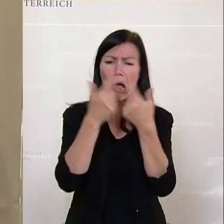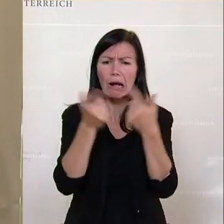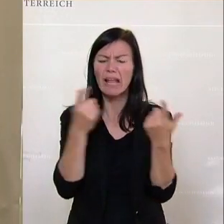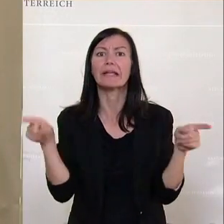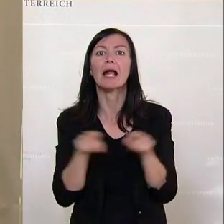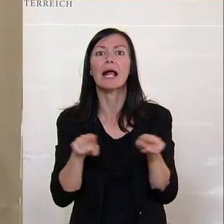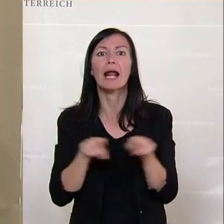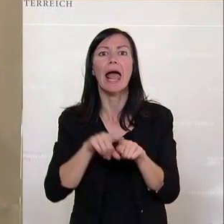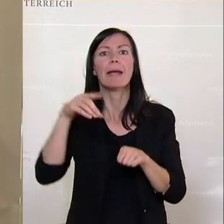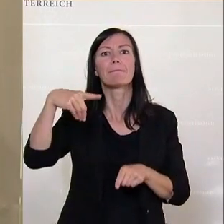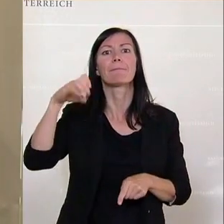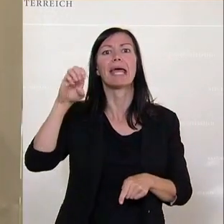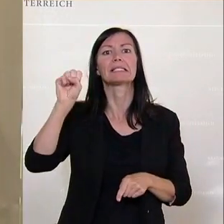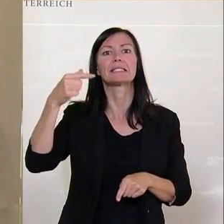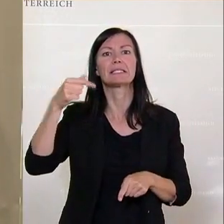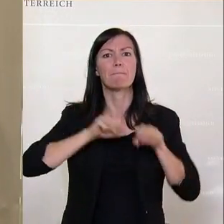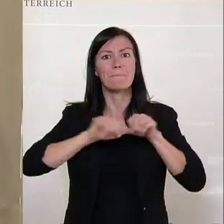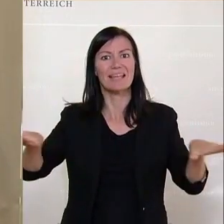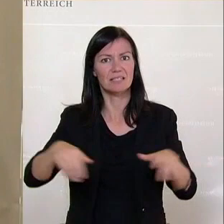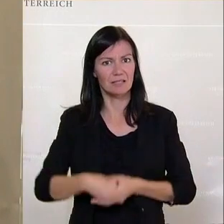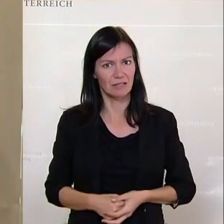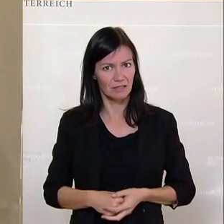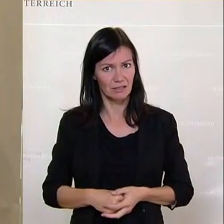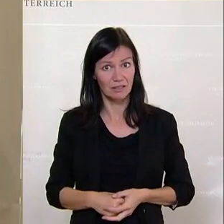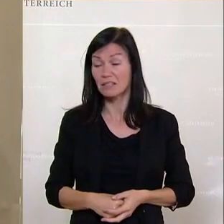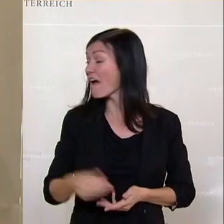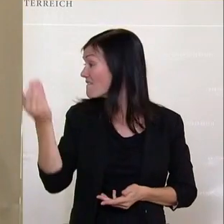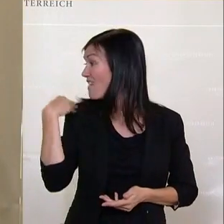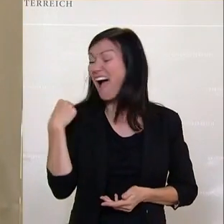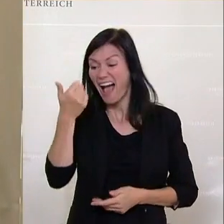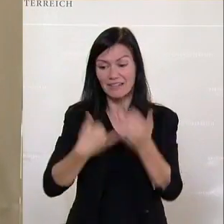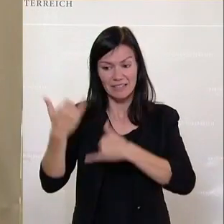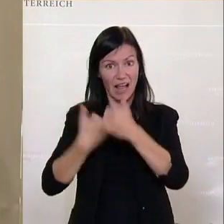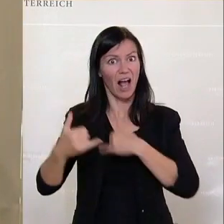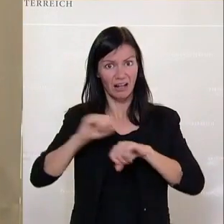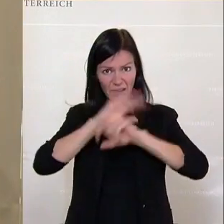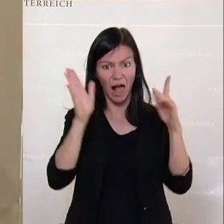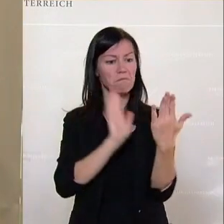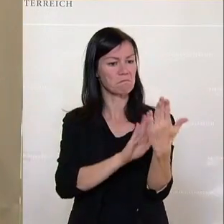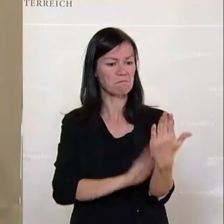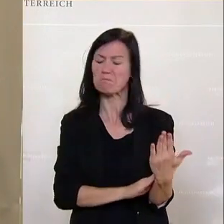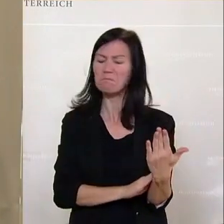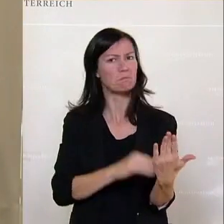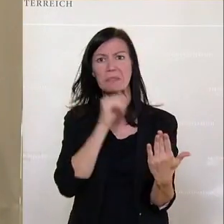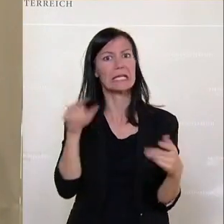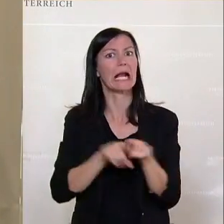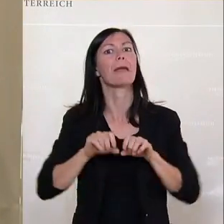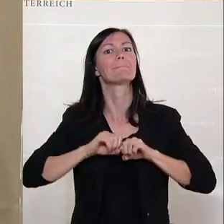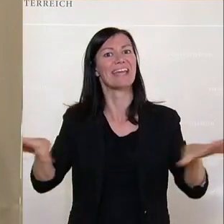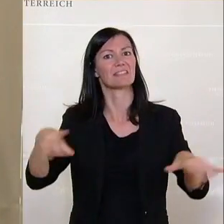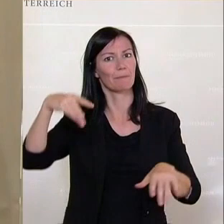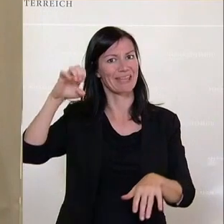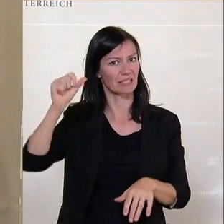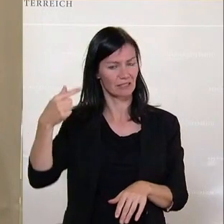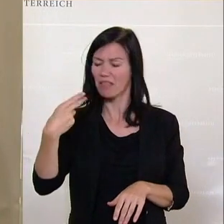wäre. So, jetzt war das aber schon vor einem Jahr klar, Corona ist nicht die Pest. Nicht ein Drittel der Bevölkerung stirbt aus,